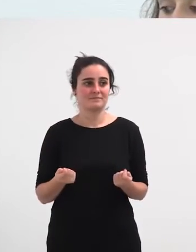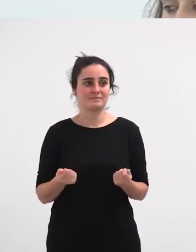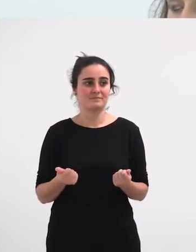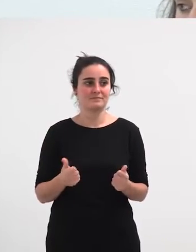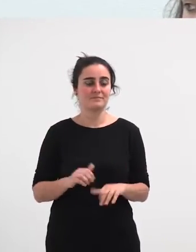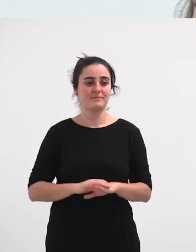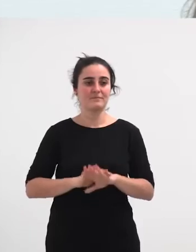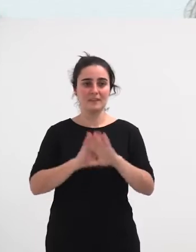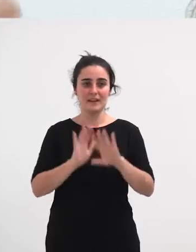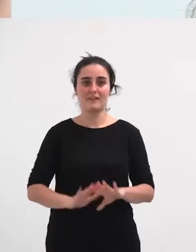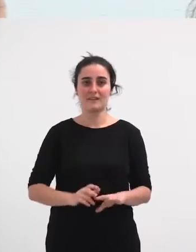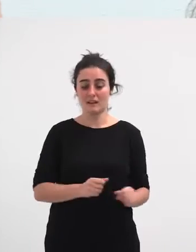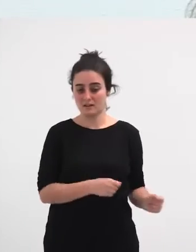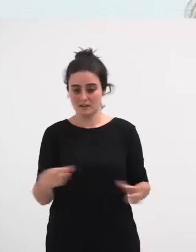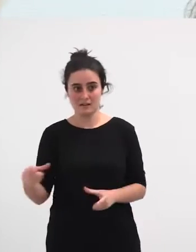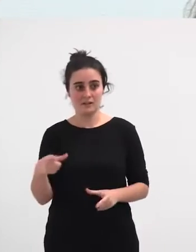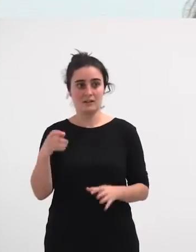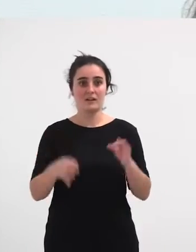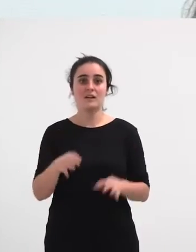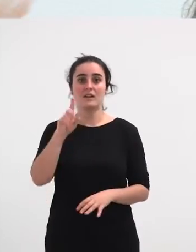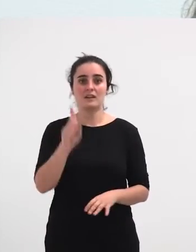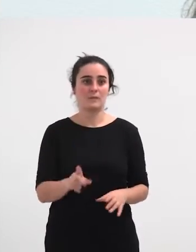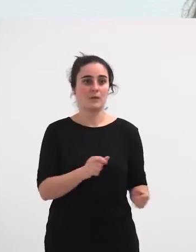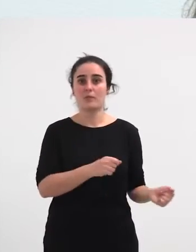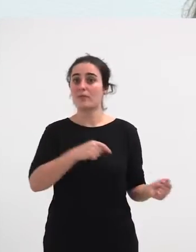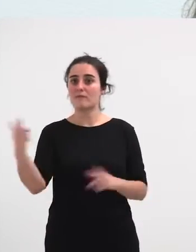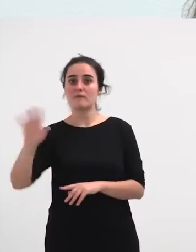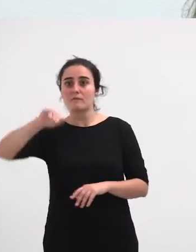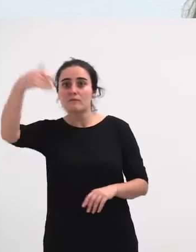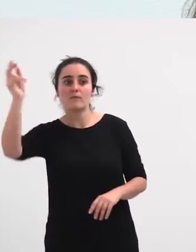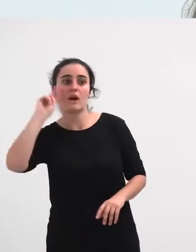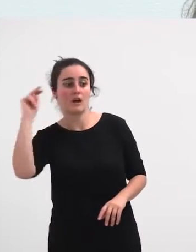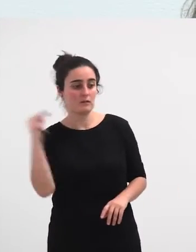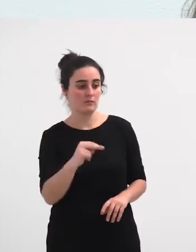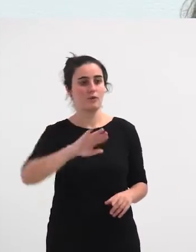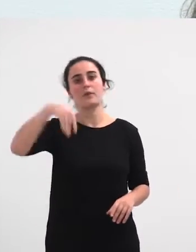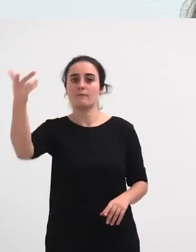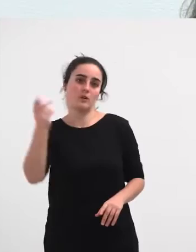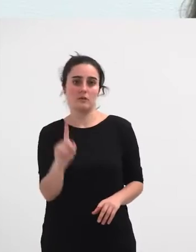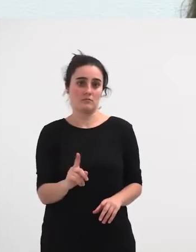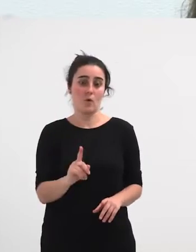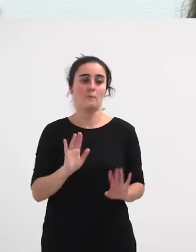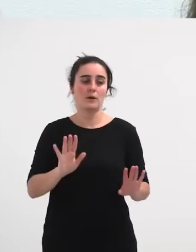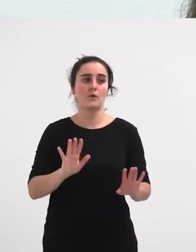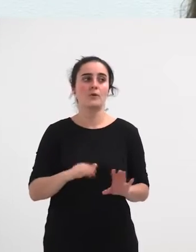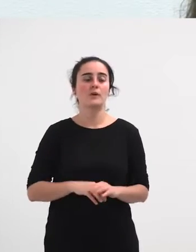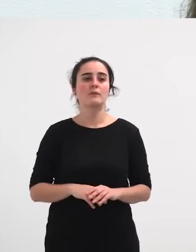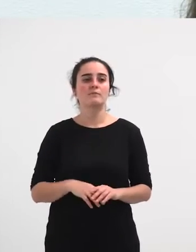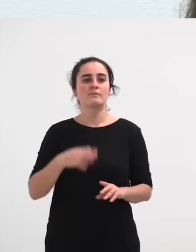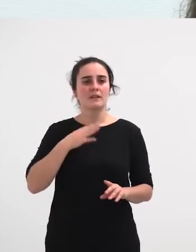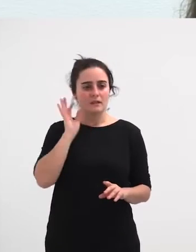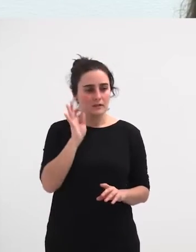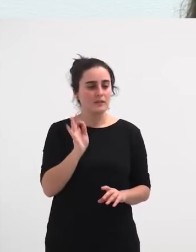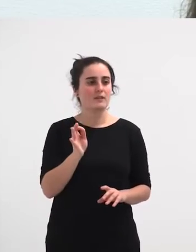hauzitan jarriak direnean, eta gainera kanpotik, hauzitan jarriak, eta nahiz eta kanpotik, ez den beti kanpotik, baina nola